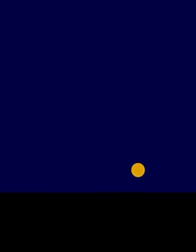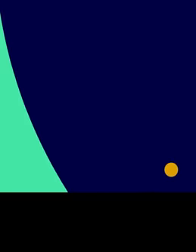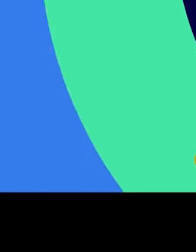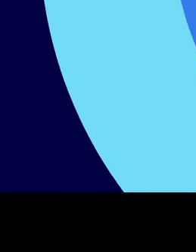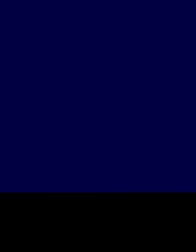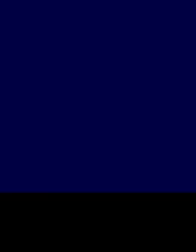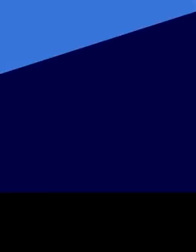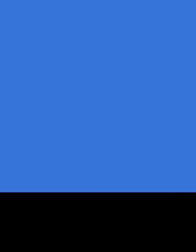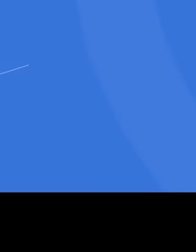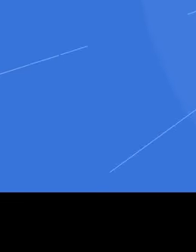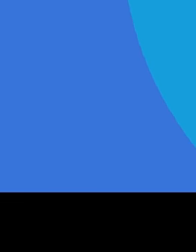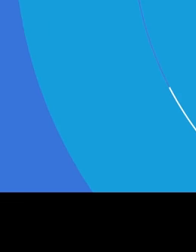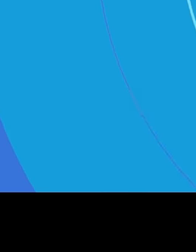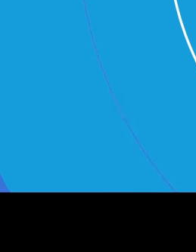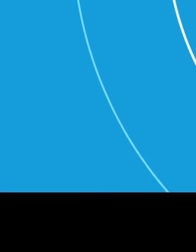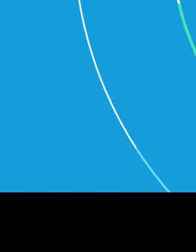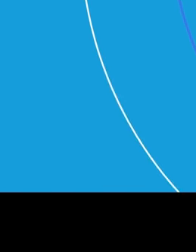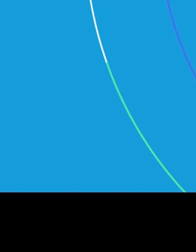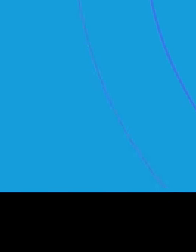ترجمة نانسي